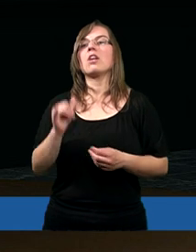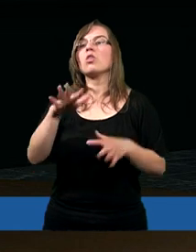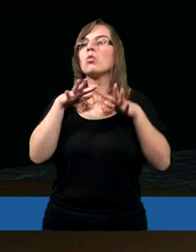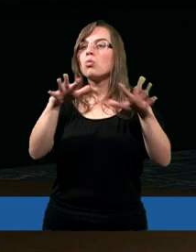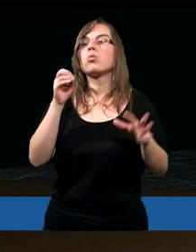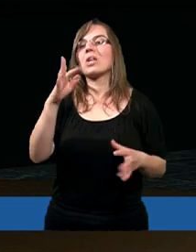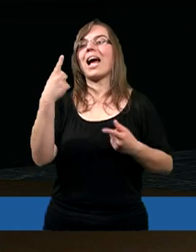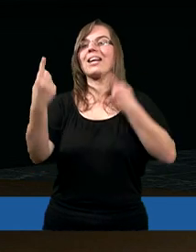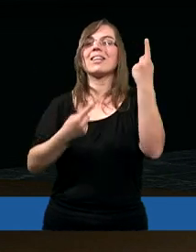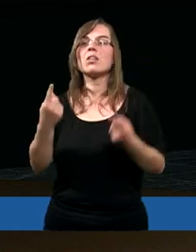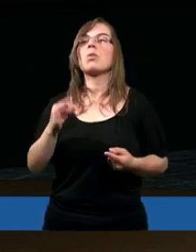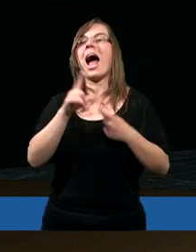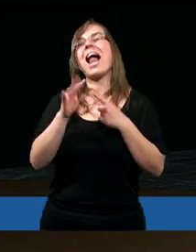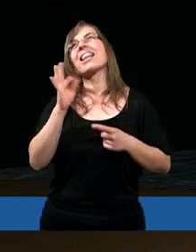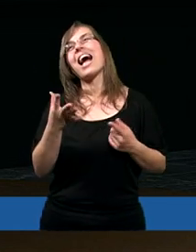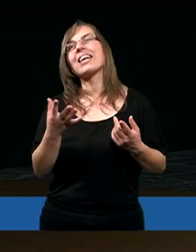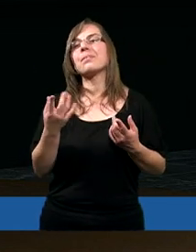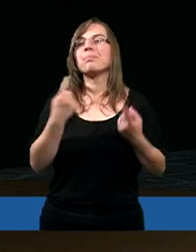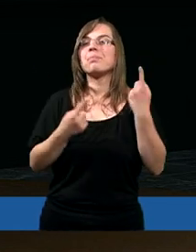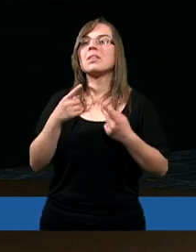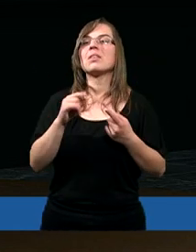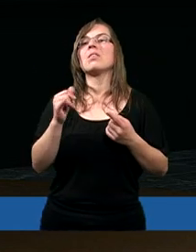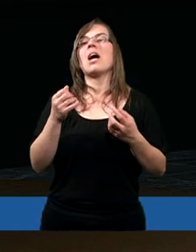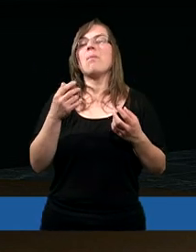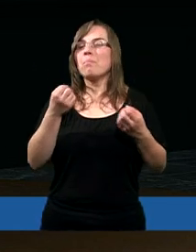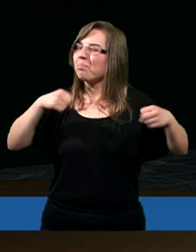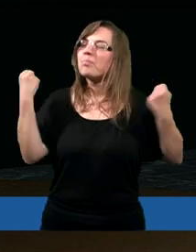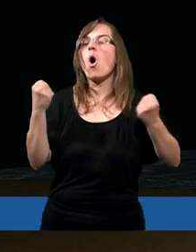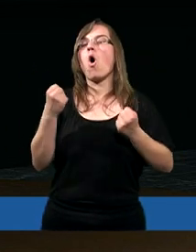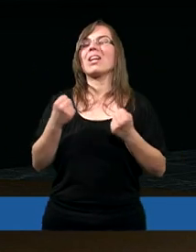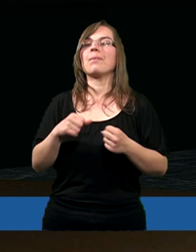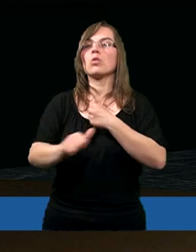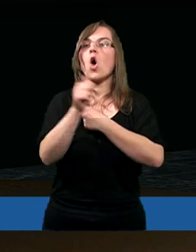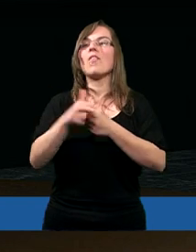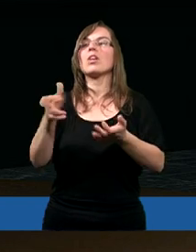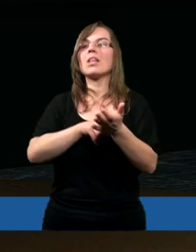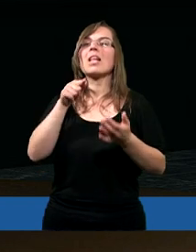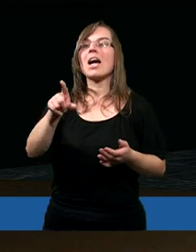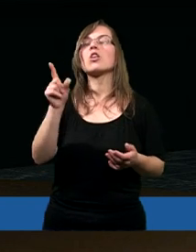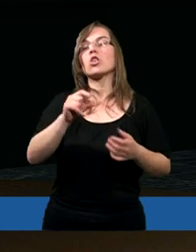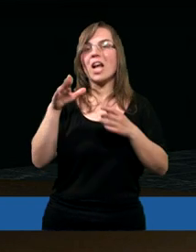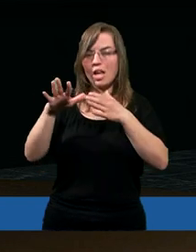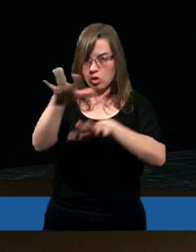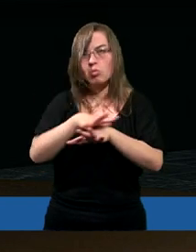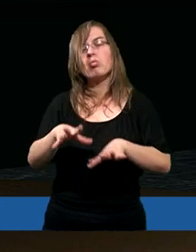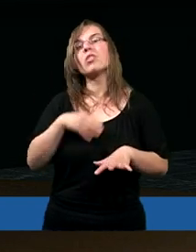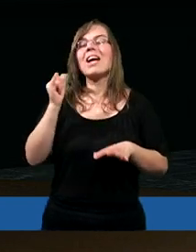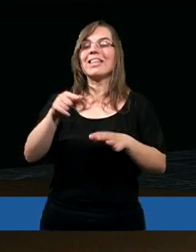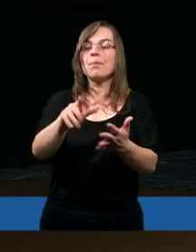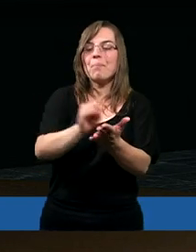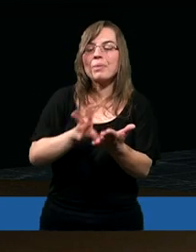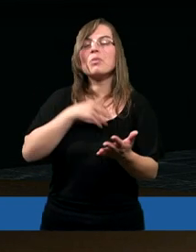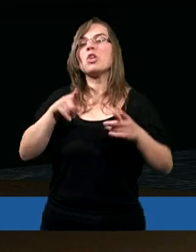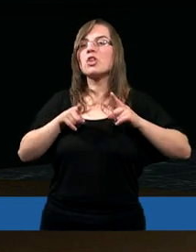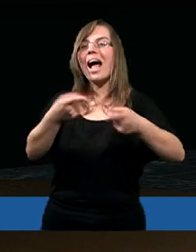bardzo dużo takich sytuacji, ale takim namacalnym dowodem na to, że Biblia to jest Słowo Boże i ma